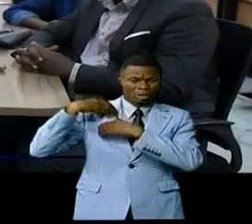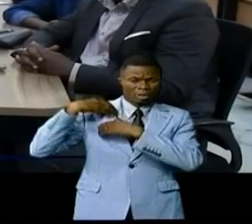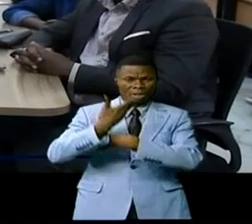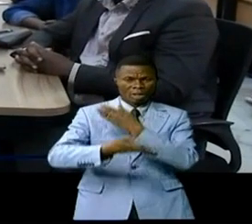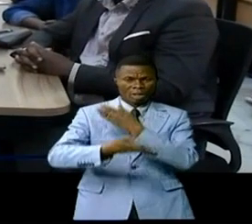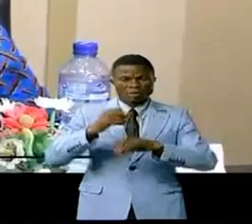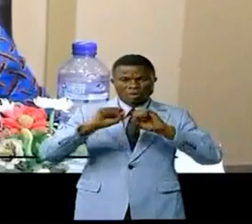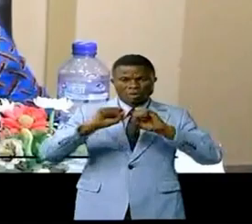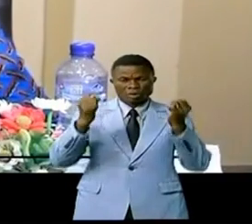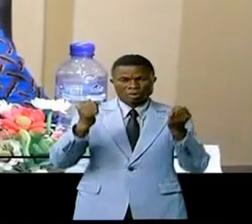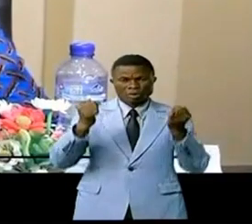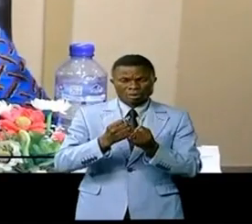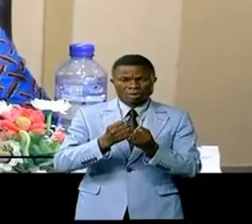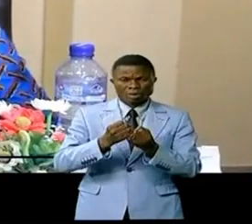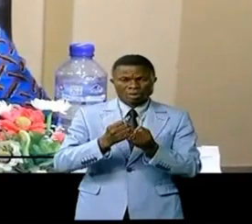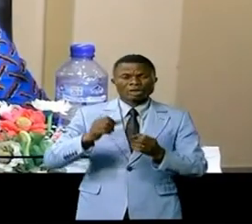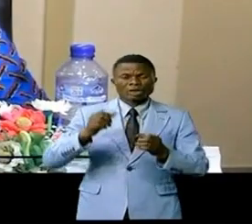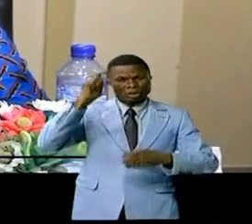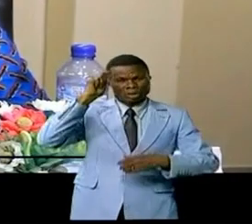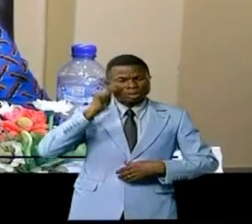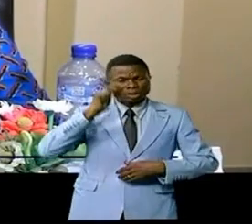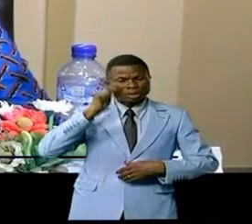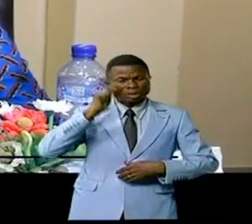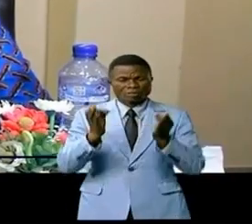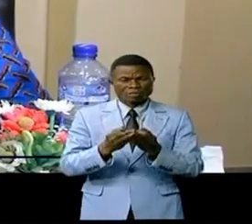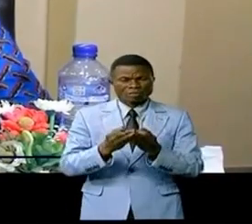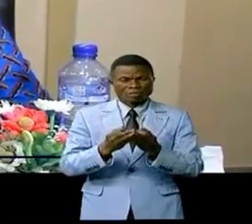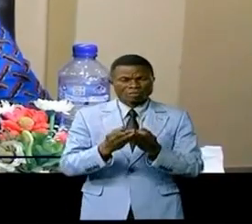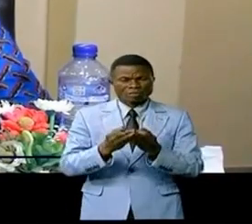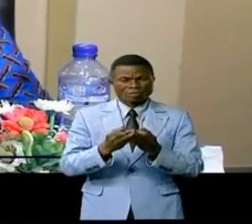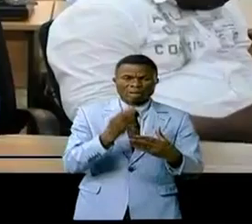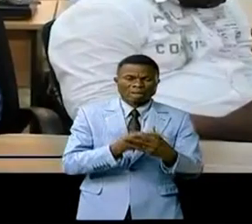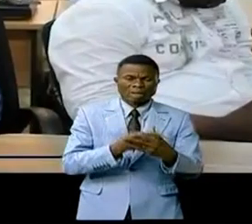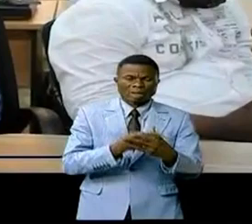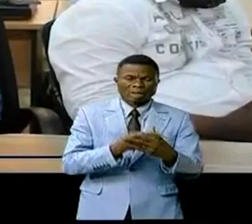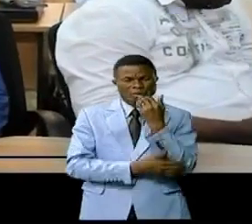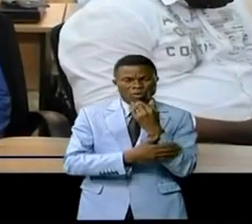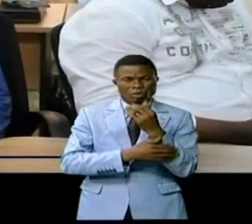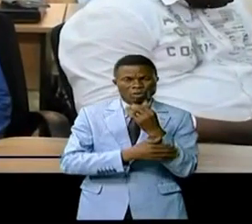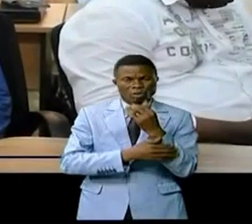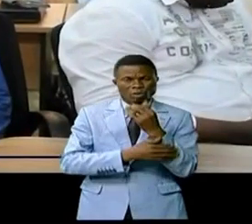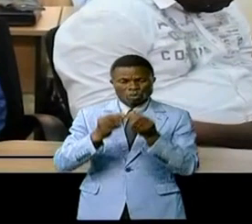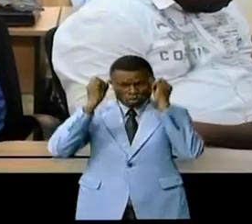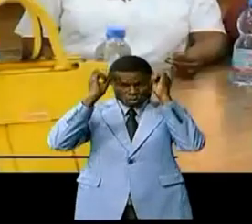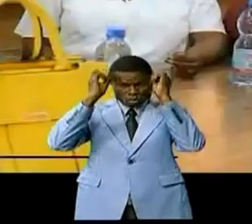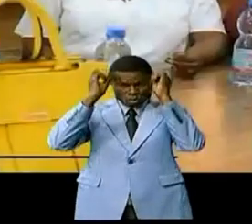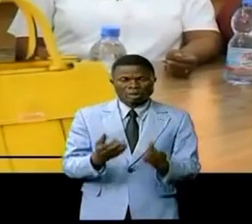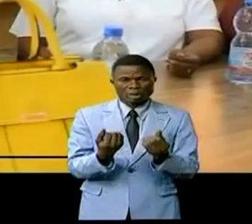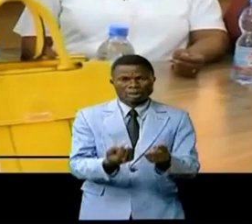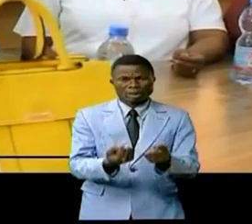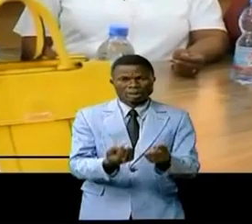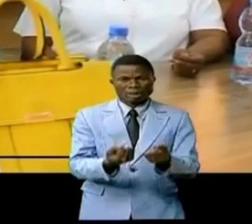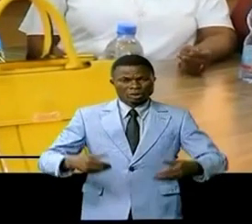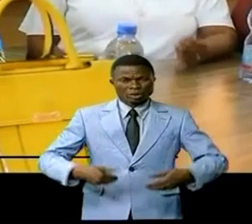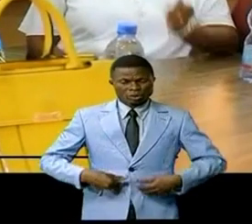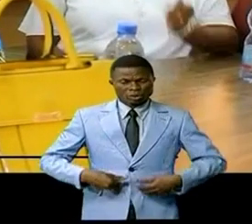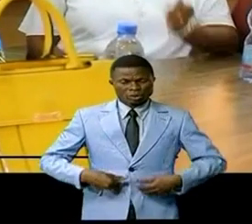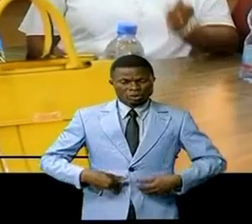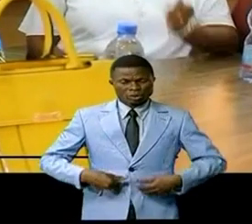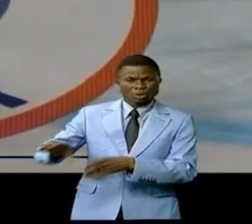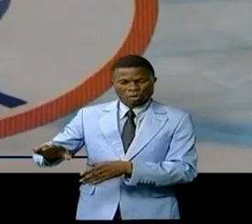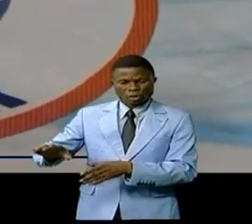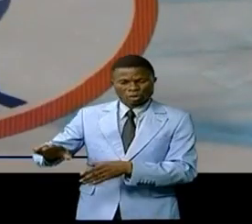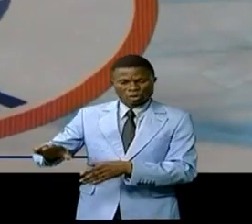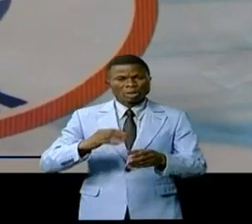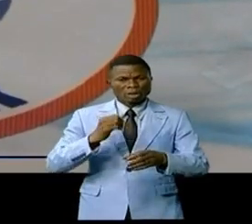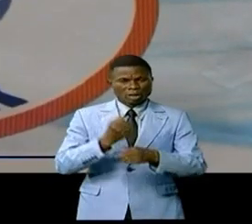sociales gens, familles et personnes vulnérables La plateforme du réseau des éducateurs des enfants et jeunes de la rue REGER